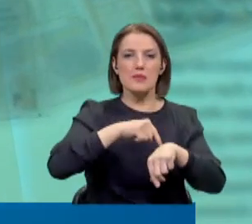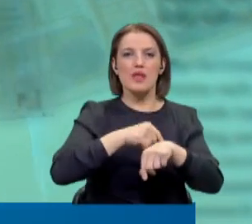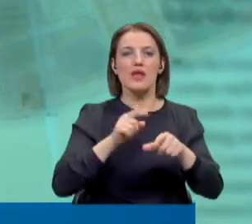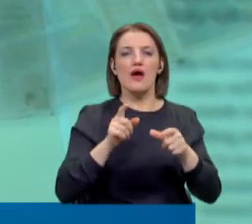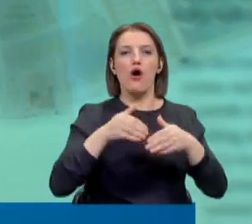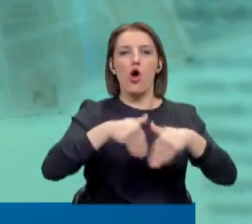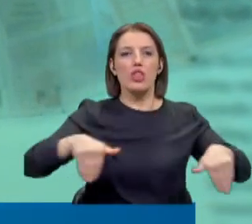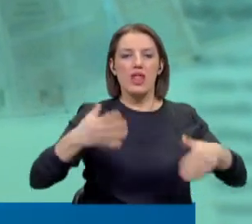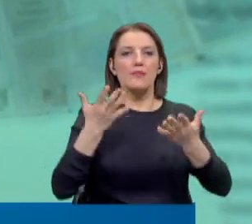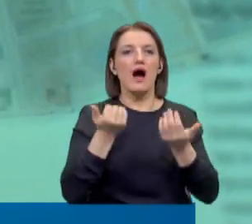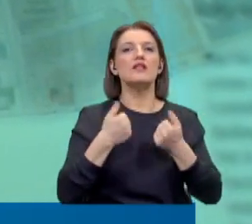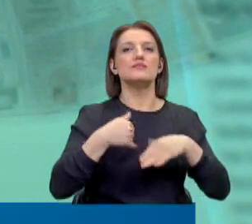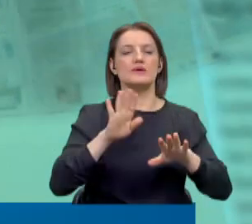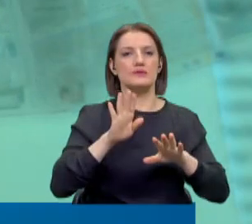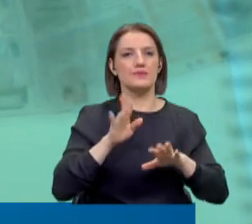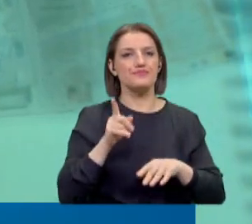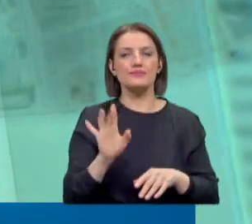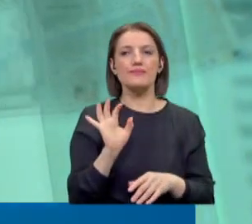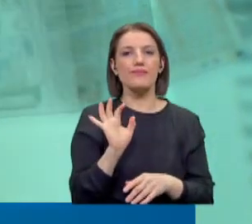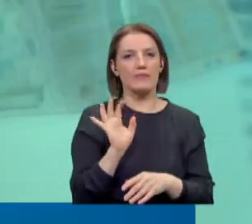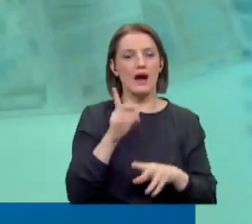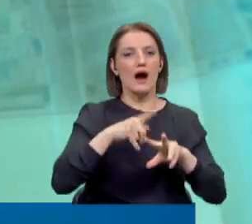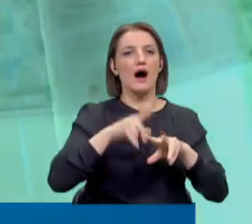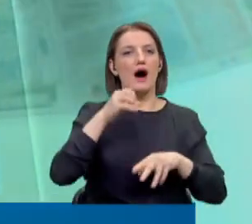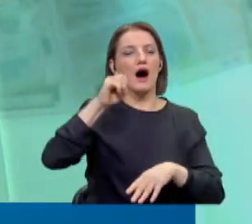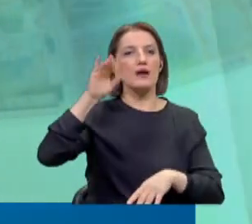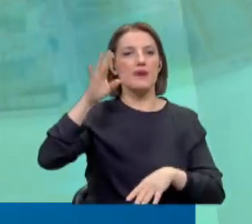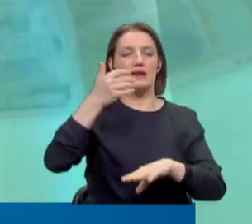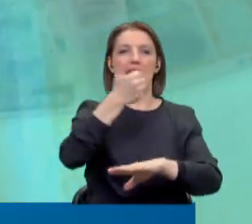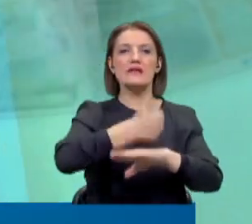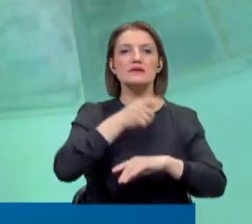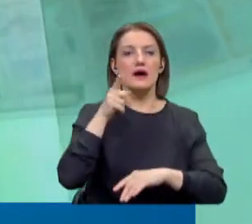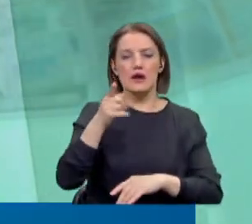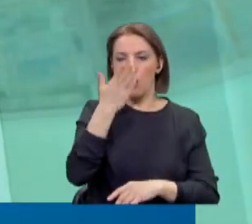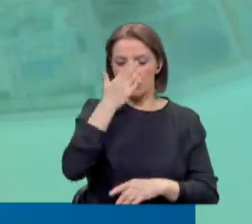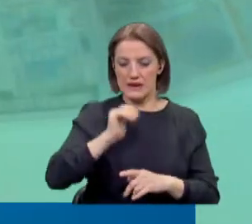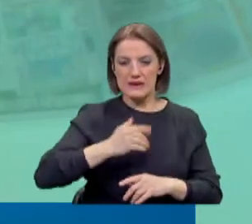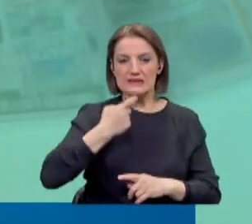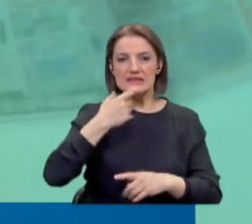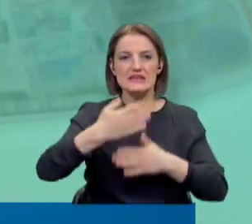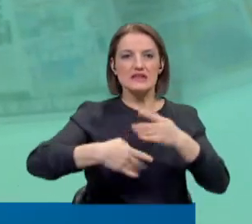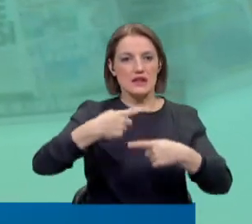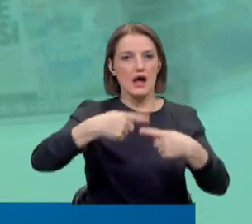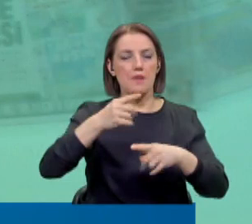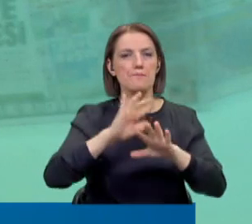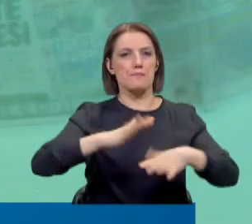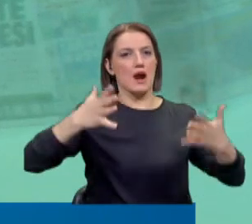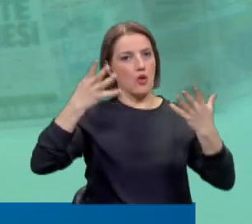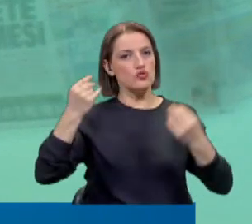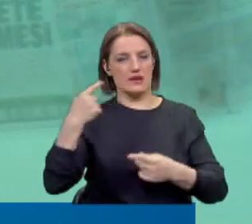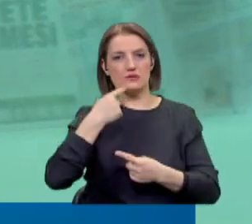vurgulayan Prof. Dr. Şenol Babuşçu şöyle konuştu. AKP iktidarı önümüzdeki yılların parlak olacağını söylese de